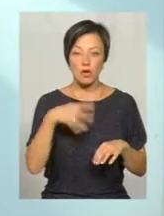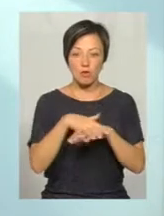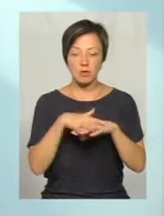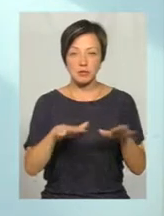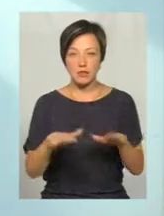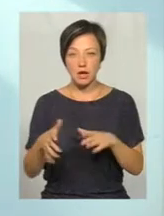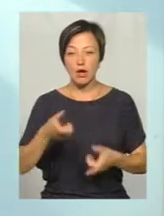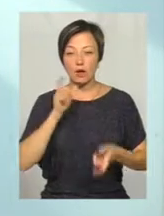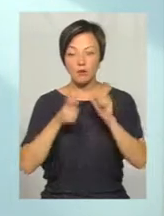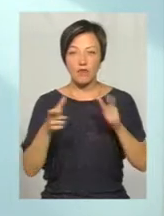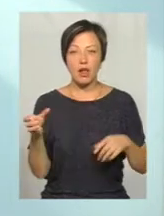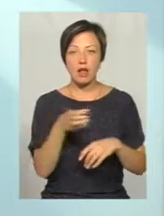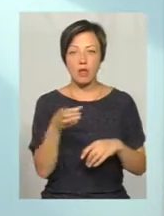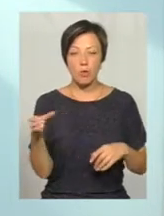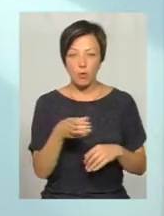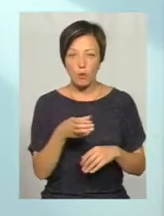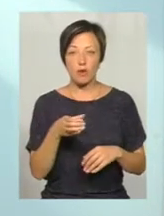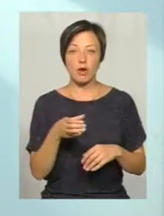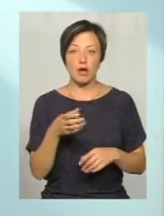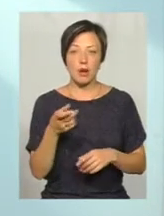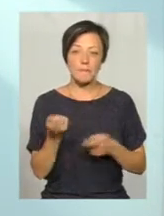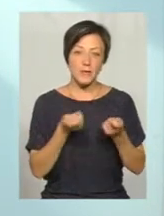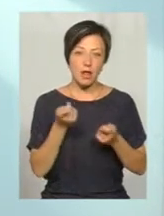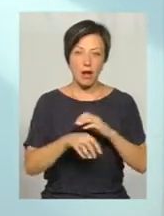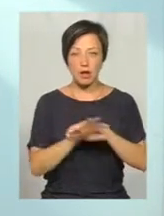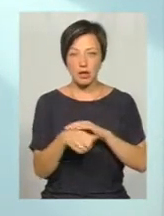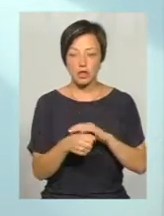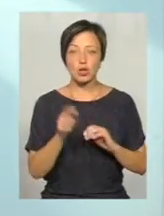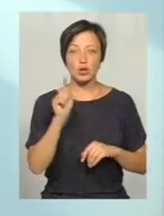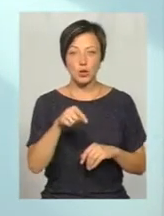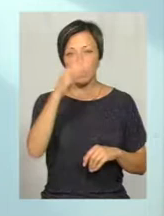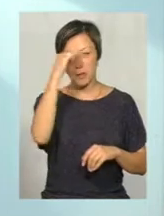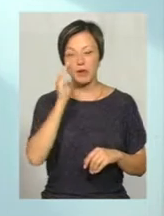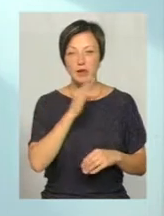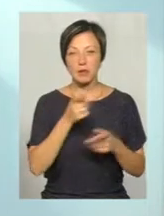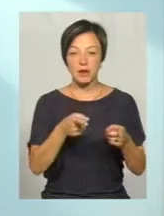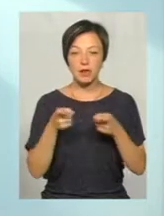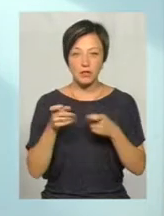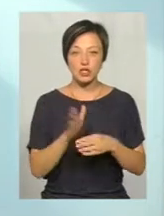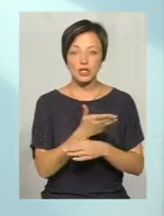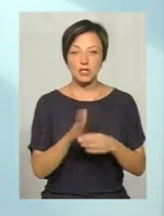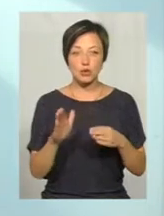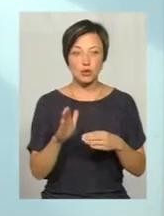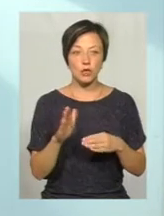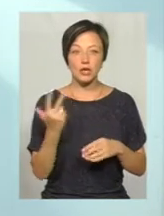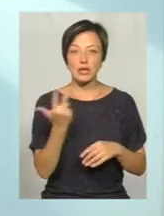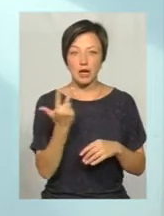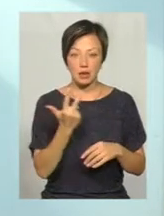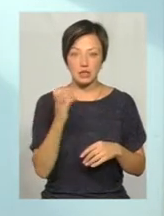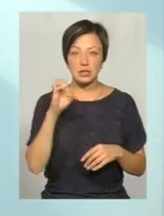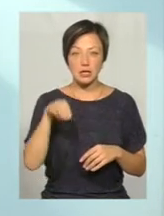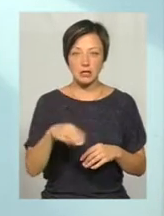місцях, розпивання спиртних напоїв, мілка крадіжка, тоді батьки притягуються за частиною 3